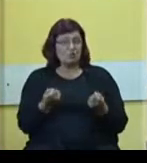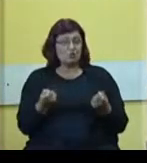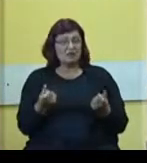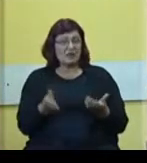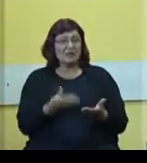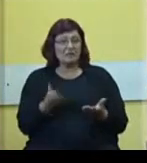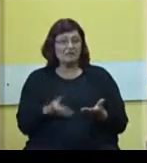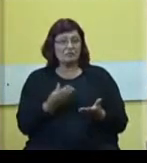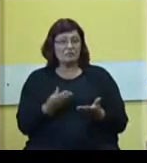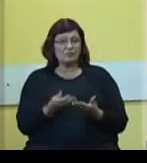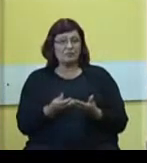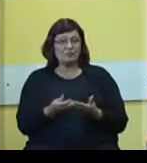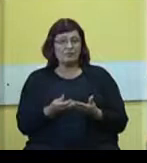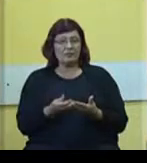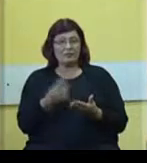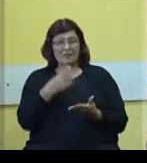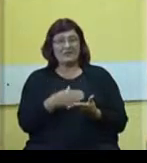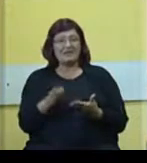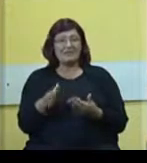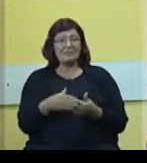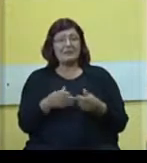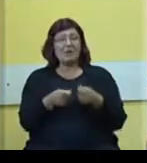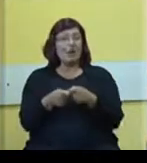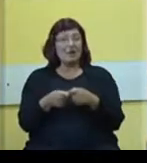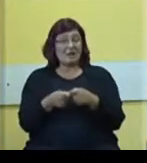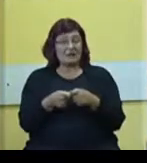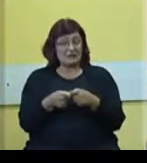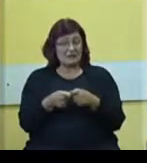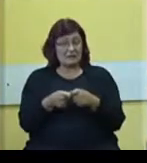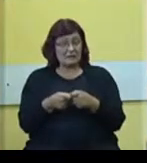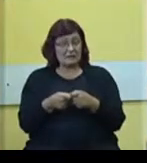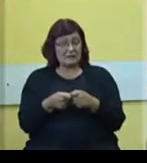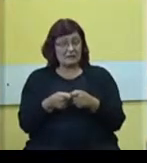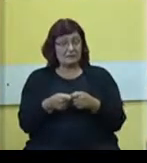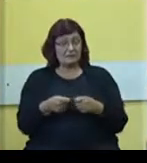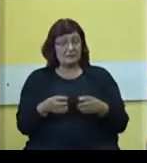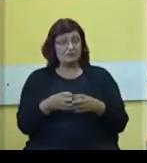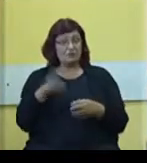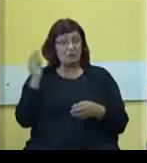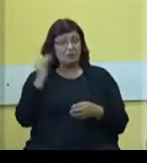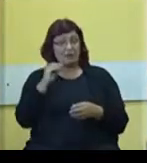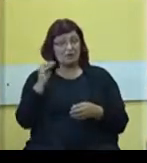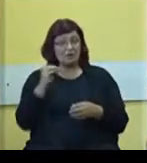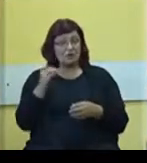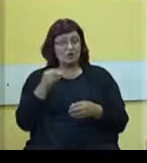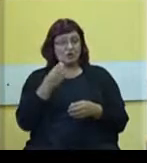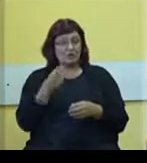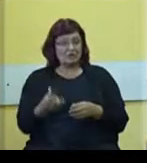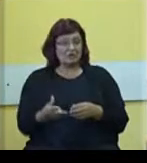pogledamo onda raskode prema organizacijone klasifikacije, vidimo obrazovanje 43